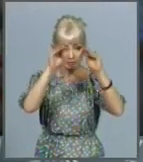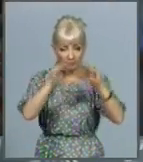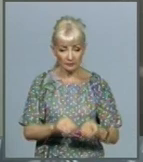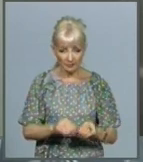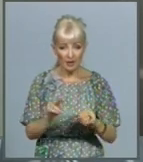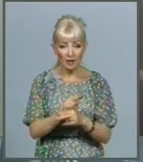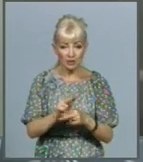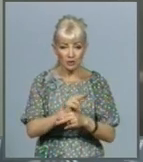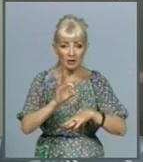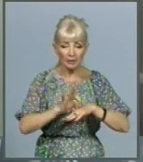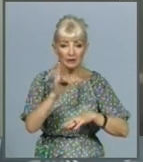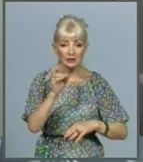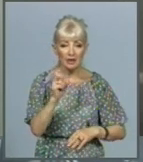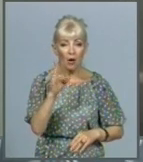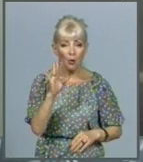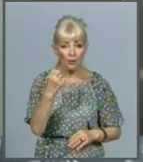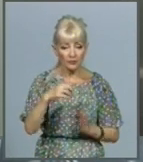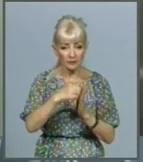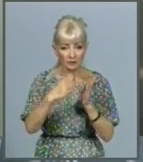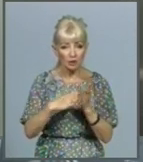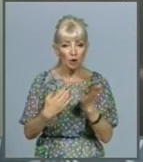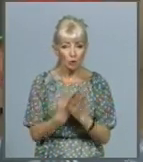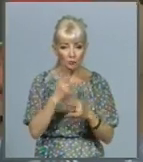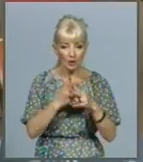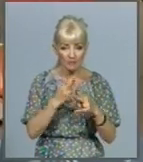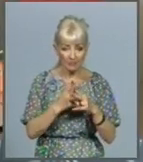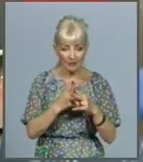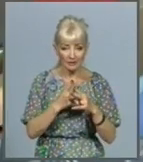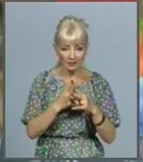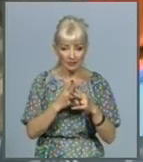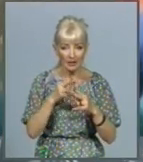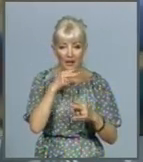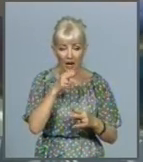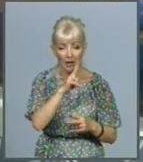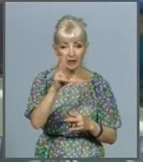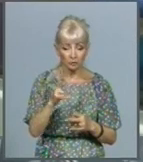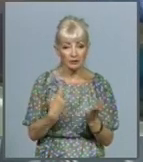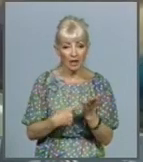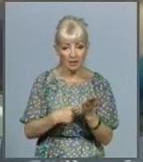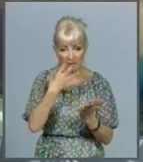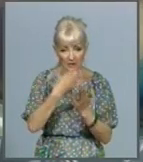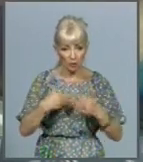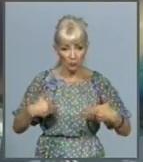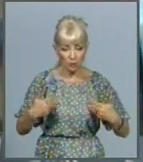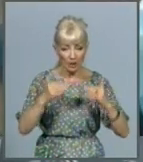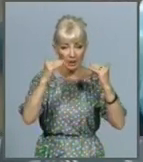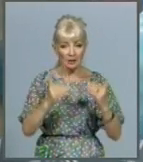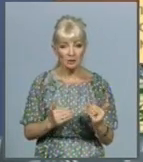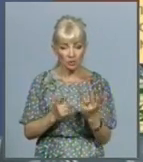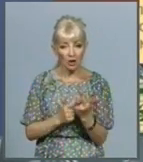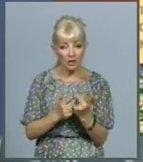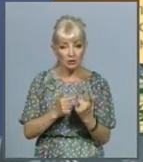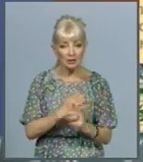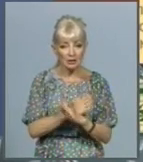-19 новий медпрепарат, який вже довів свою ефективність у зниженій кількості смертей від коронавірусу.